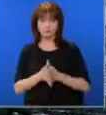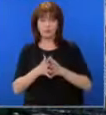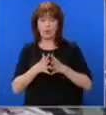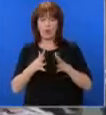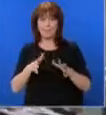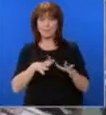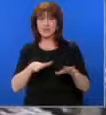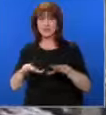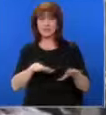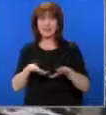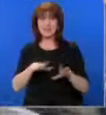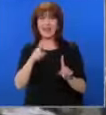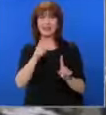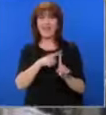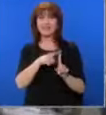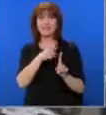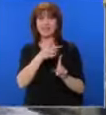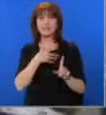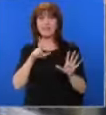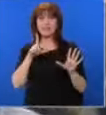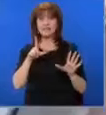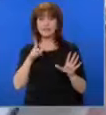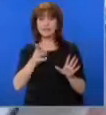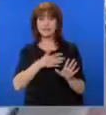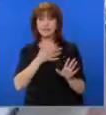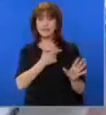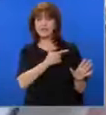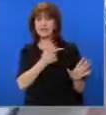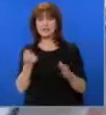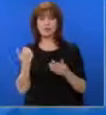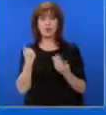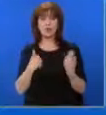Мощно заметресение в Тайван. Има 7 загинали и 700 ранени.